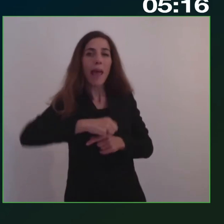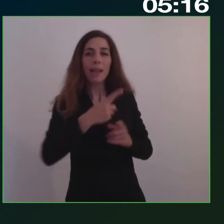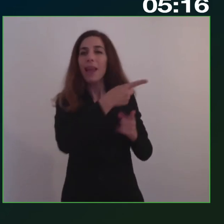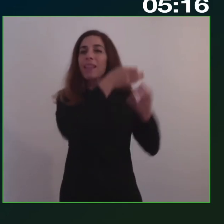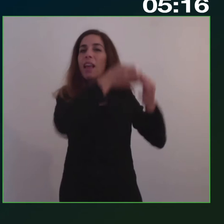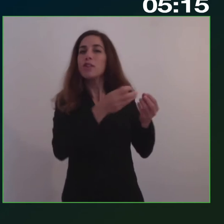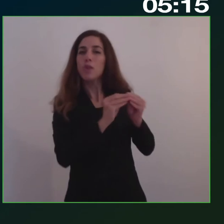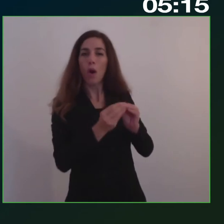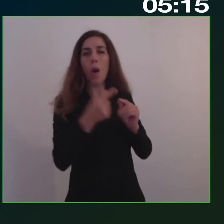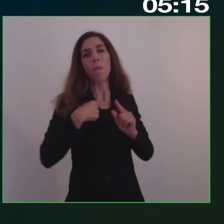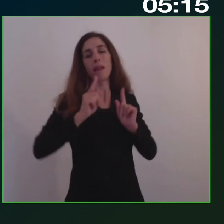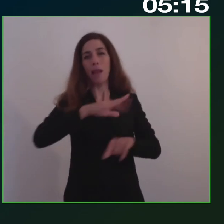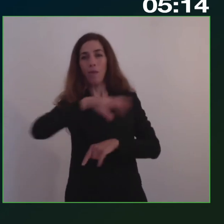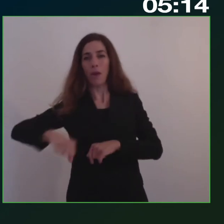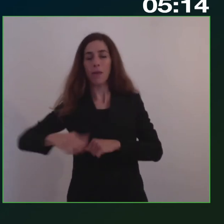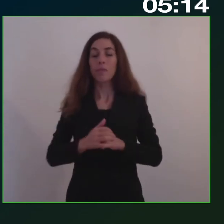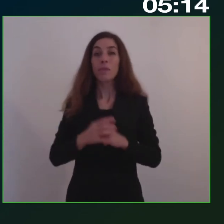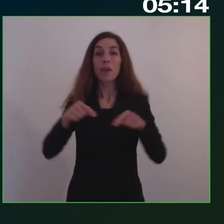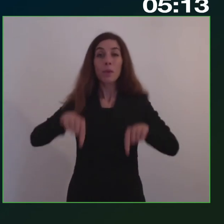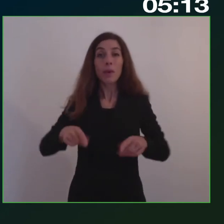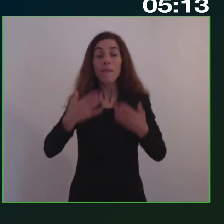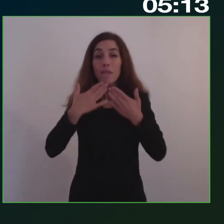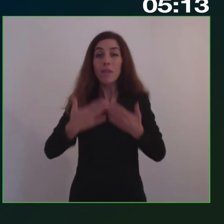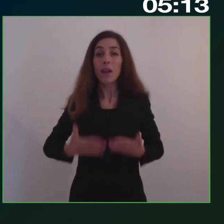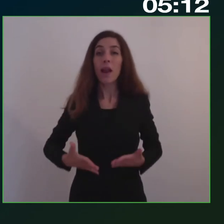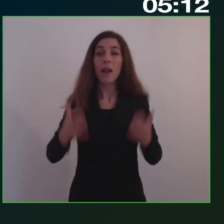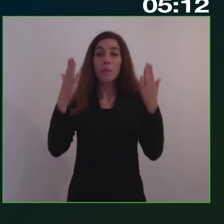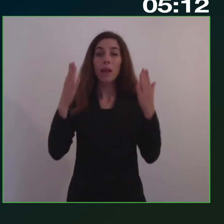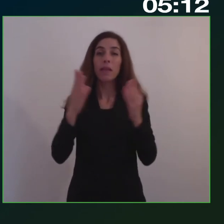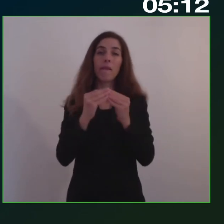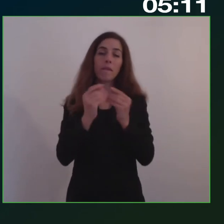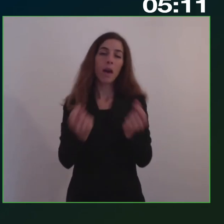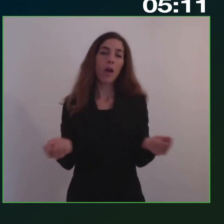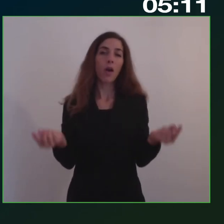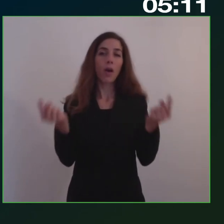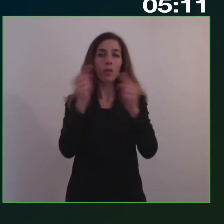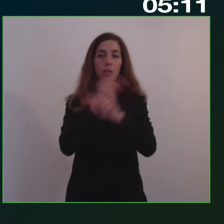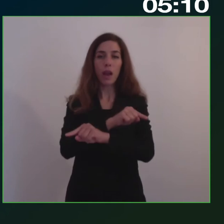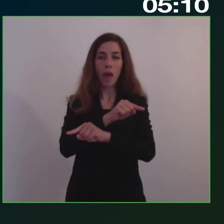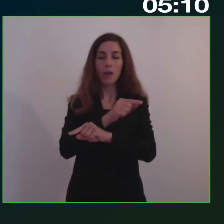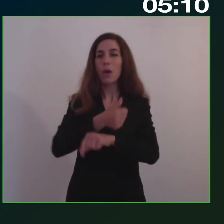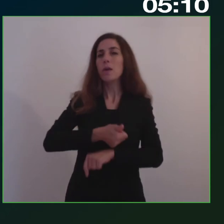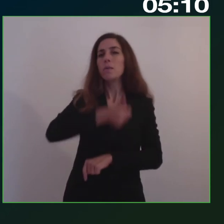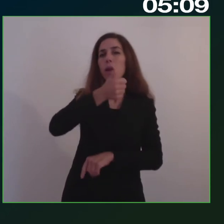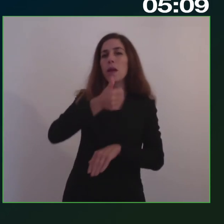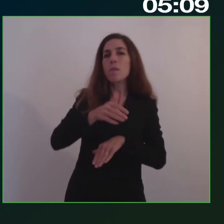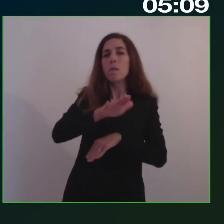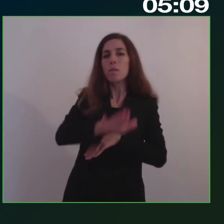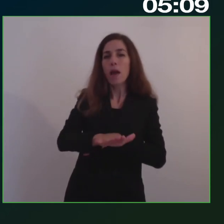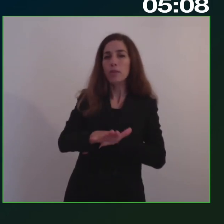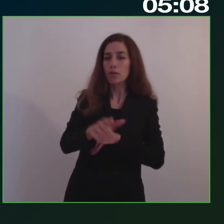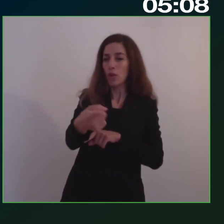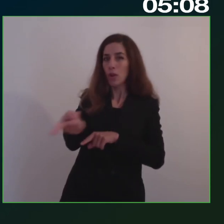agli interessati, è bella questa, va detta con chiarezza questa espressione,